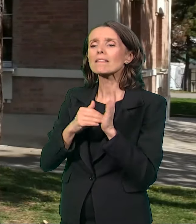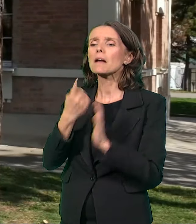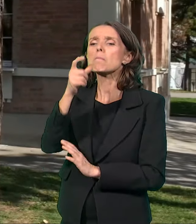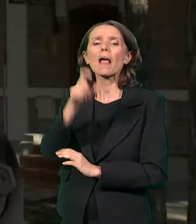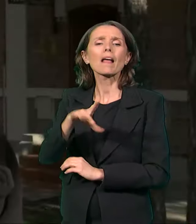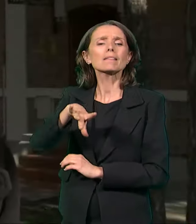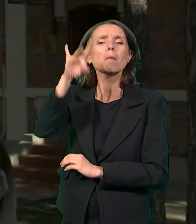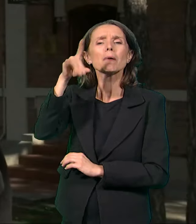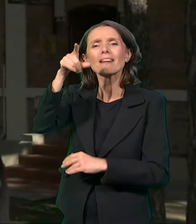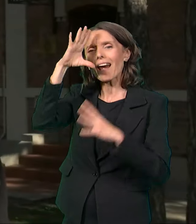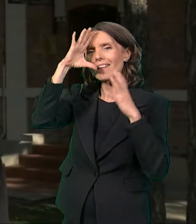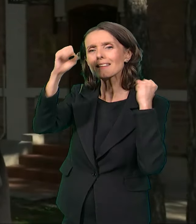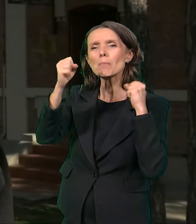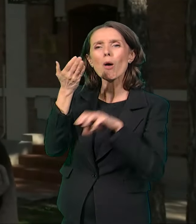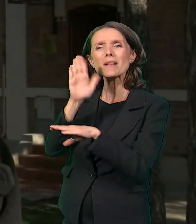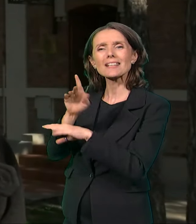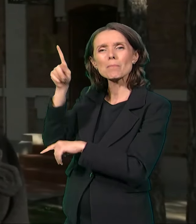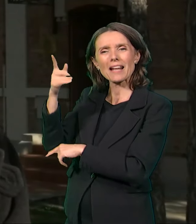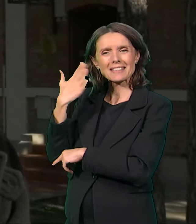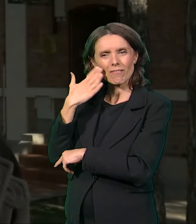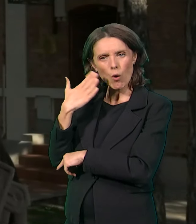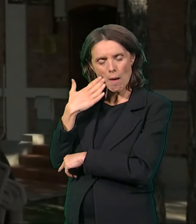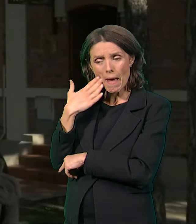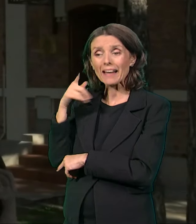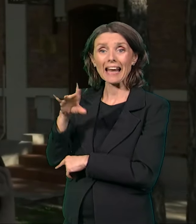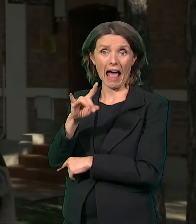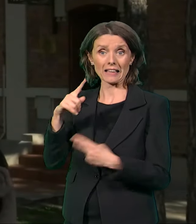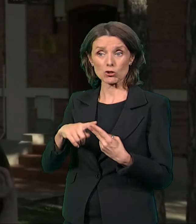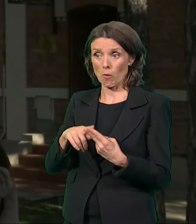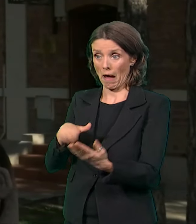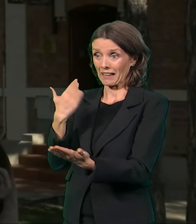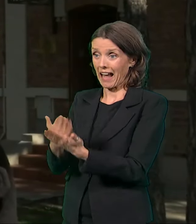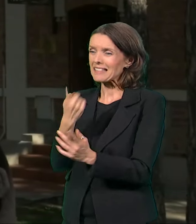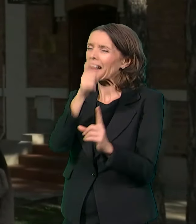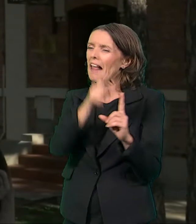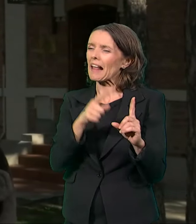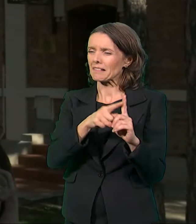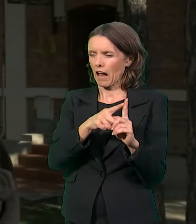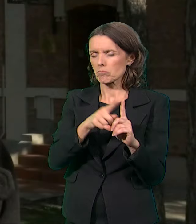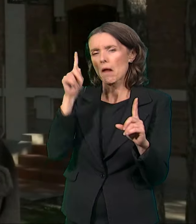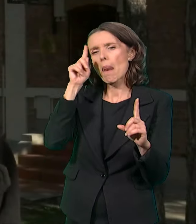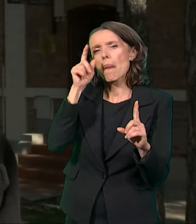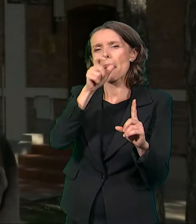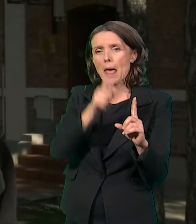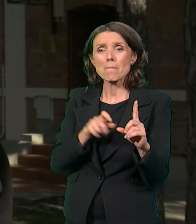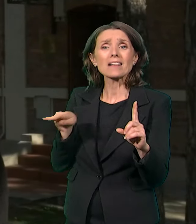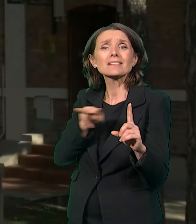Njurku, on predlaže svog partnera u trgovini šljivama, izvesnog Nemca